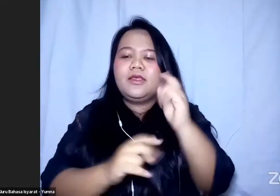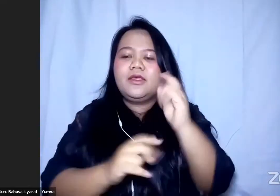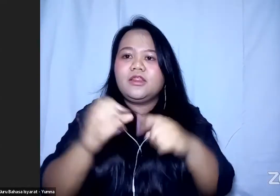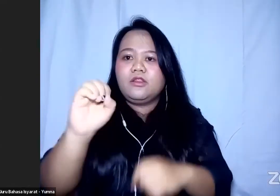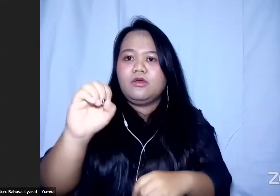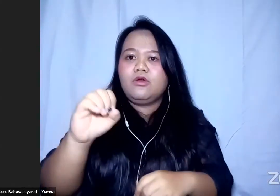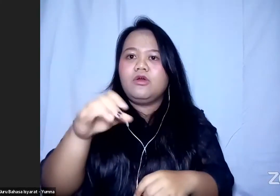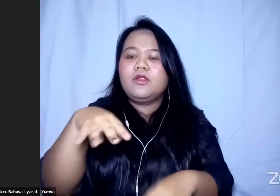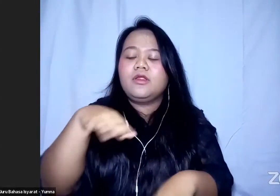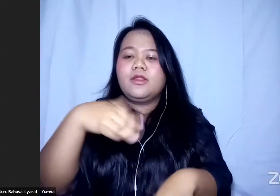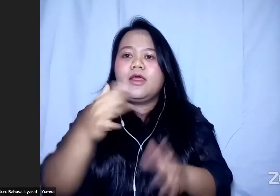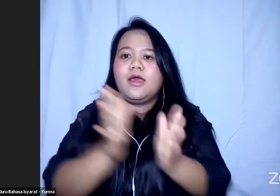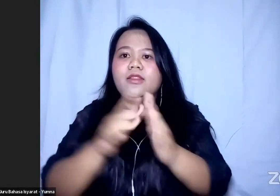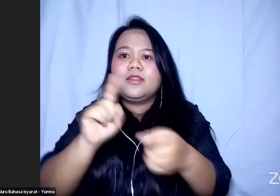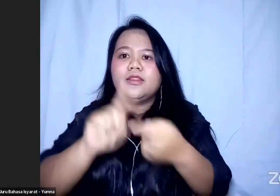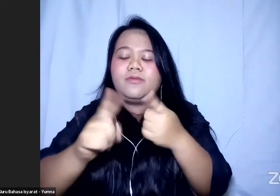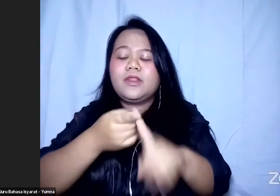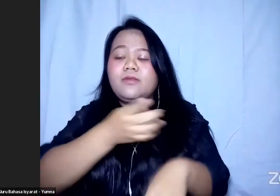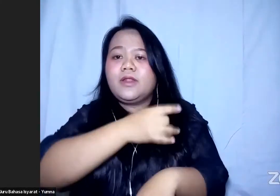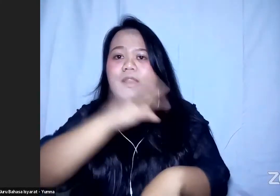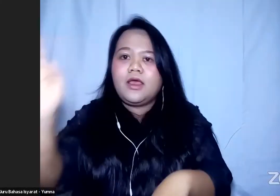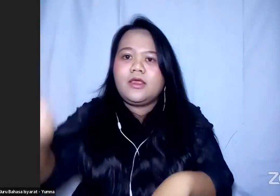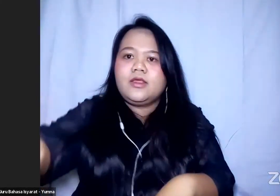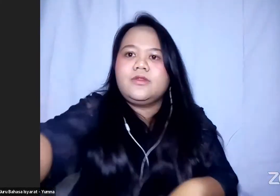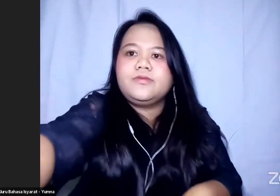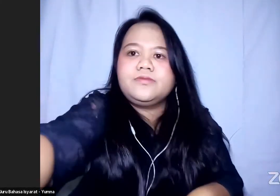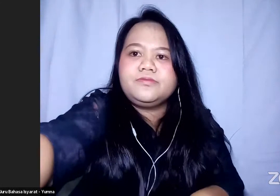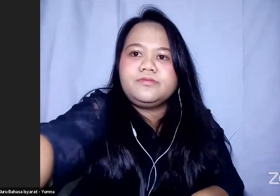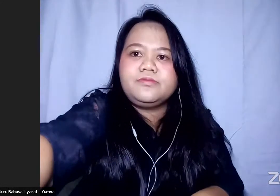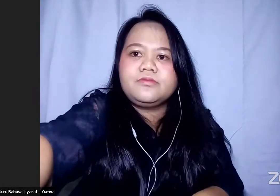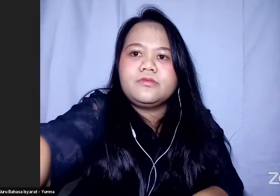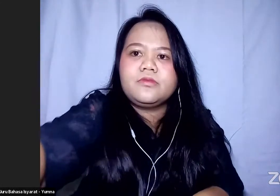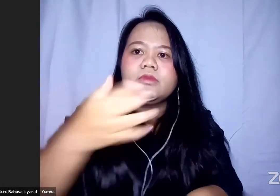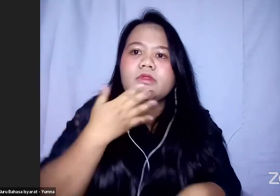teman-teman yang lainnya selamat pagi semuanya